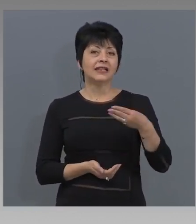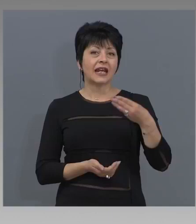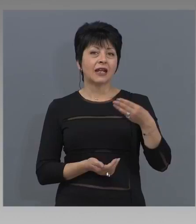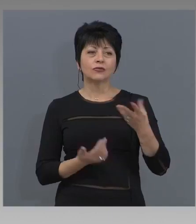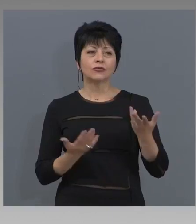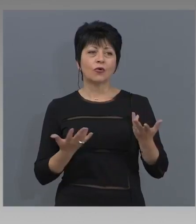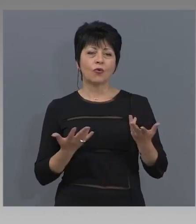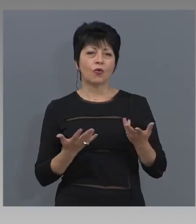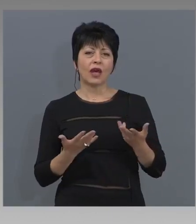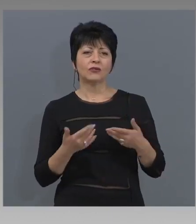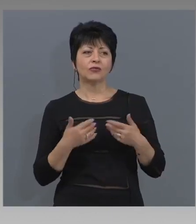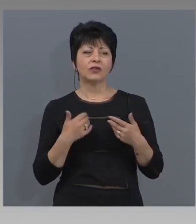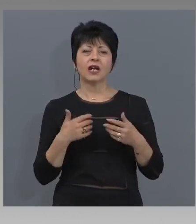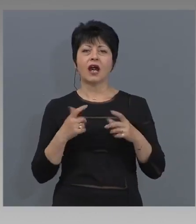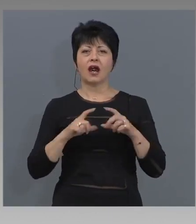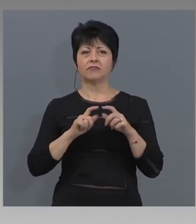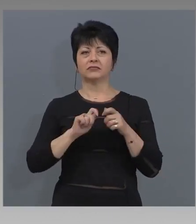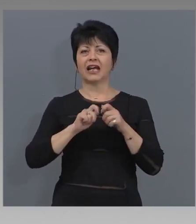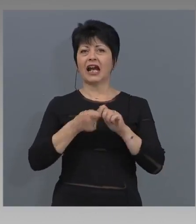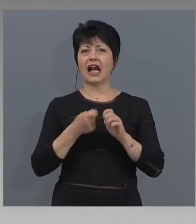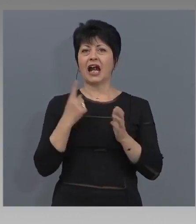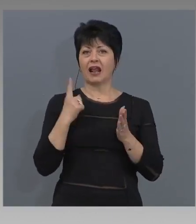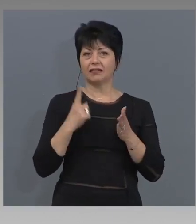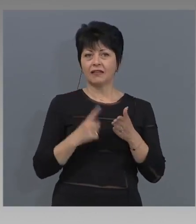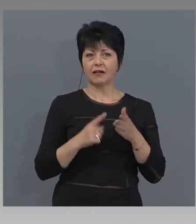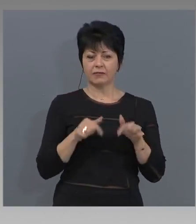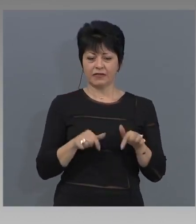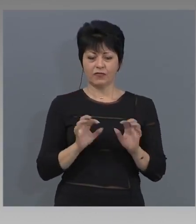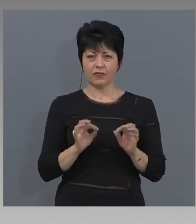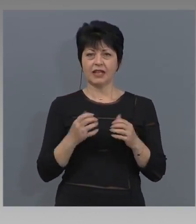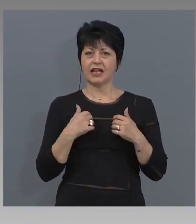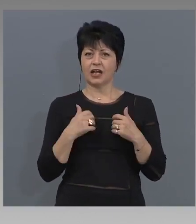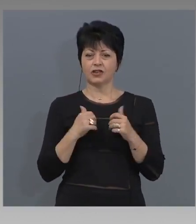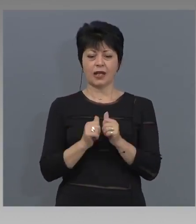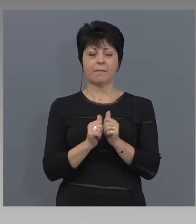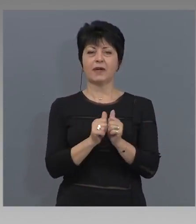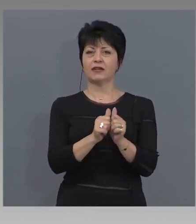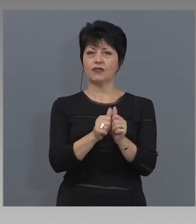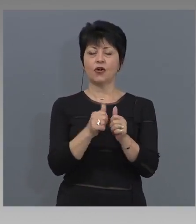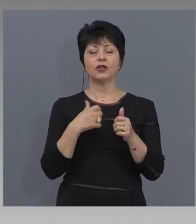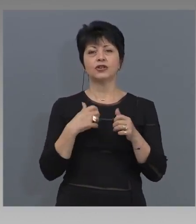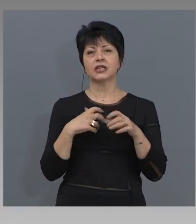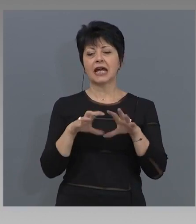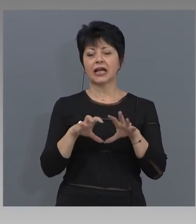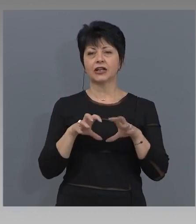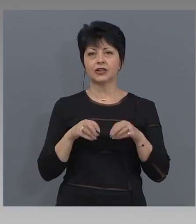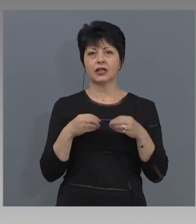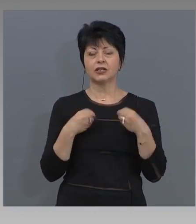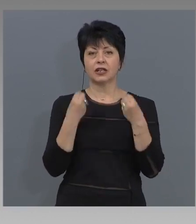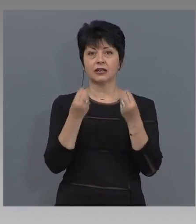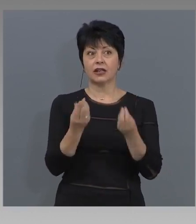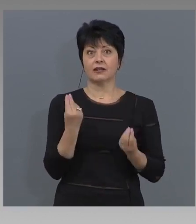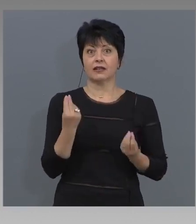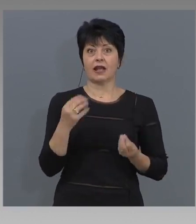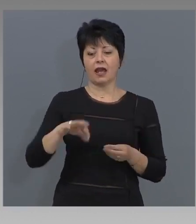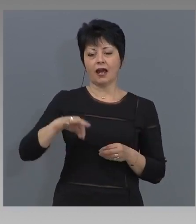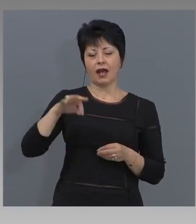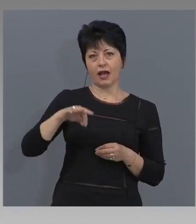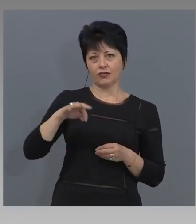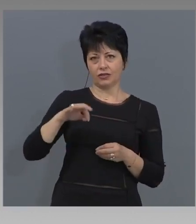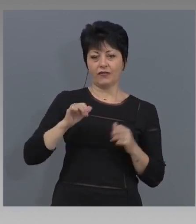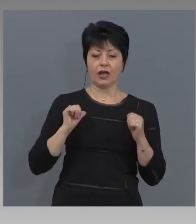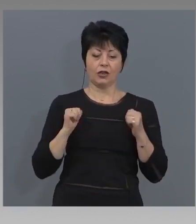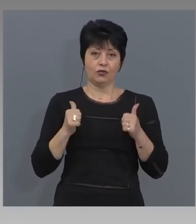ние гарантираме в тази система, че нашите партньори ще се ангажират да дадат най-качествения възможен туристически